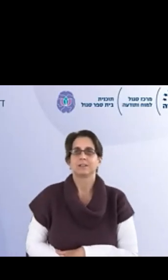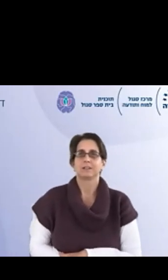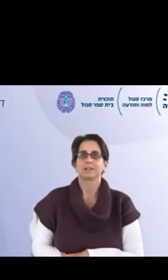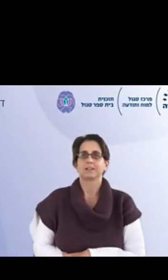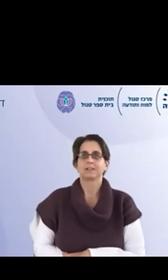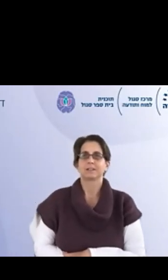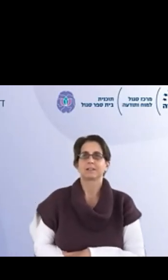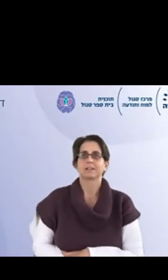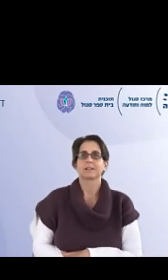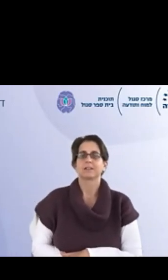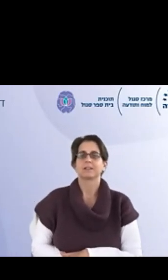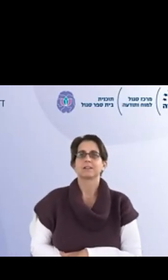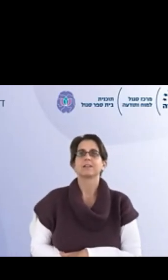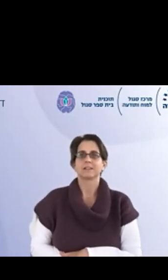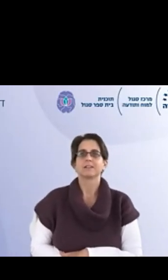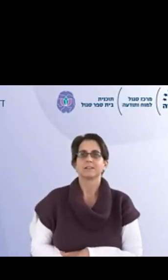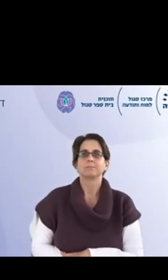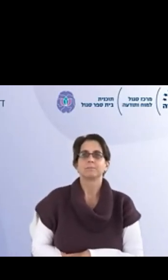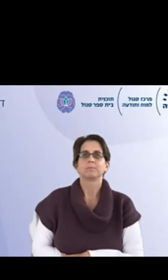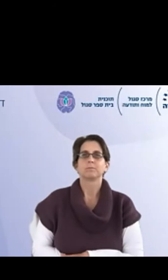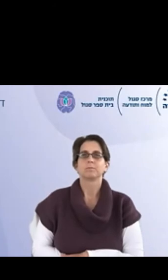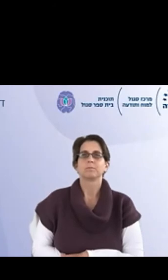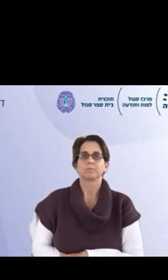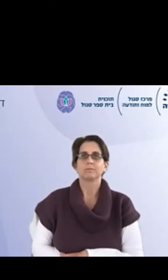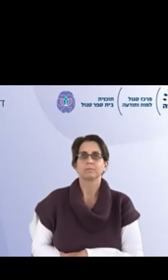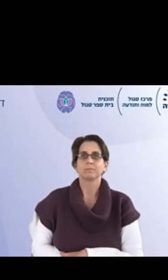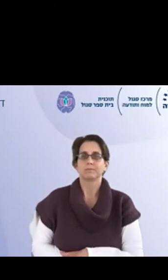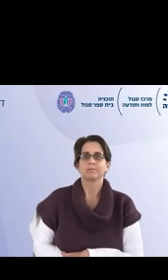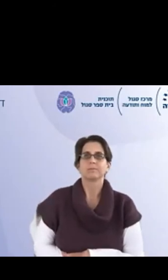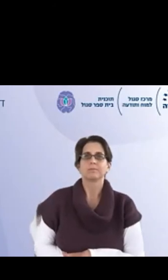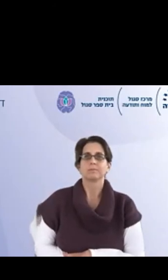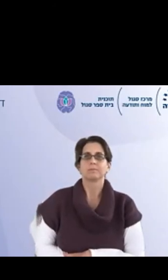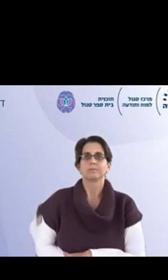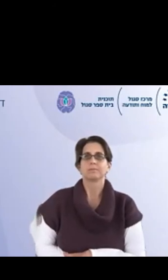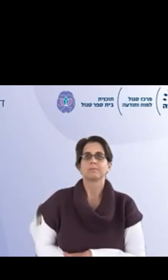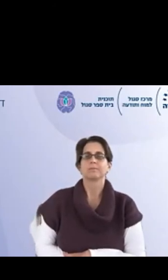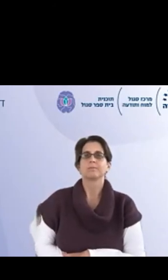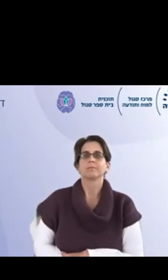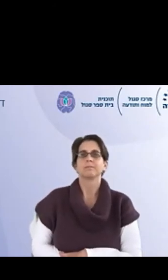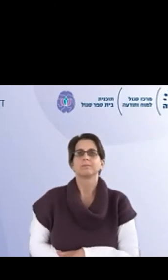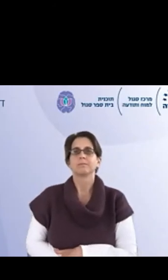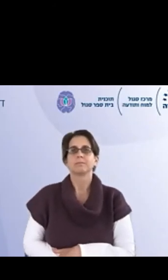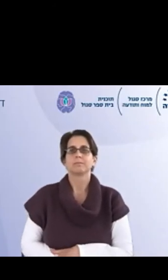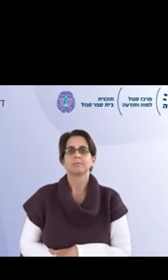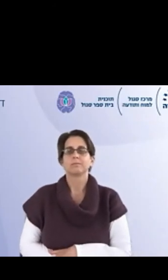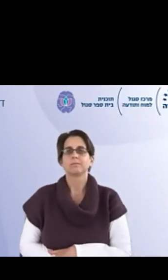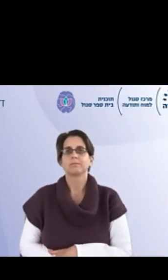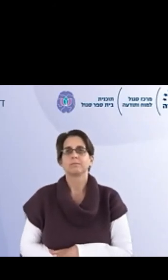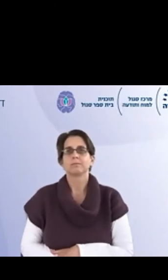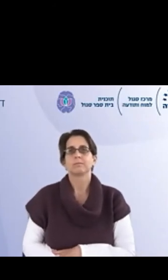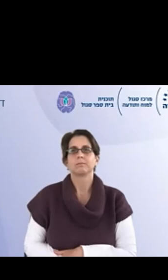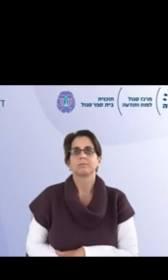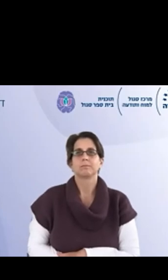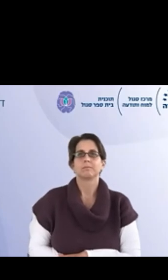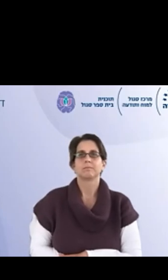באמת במיוחד בשנה במצב של אבוקה כפי ששמעתי קודם מהתומר אנחנו נאלזנו השנה באמת לעשות